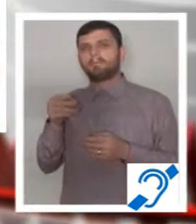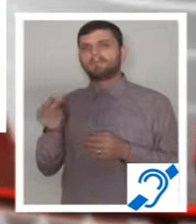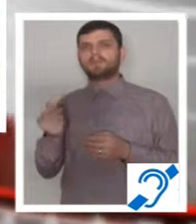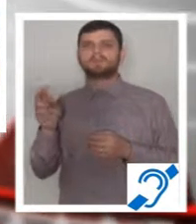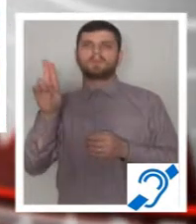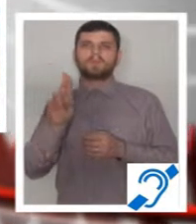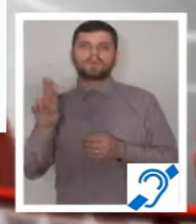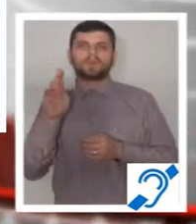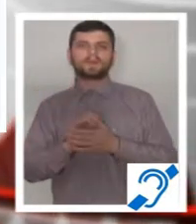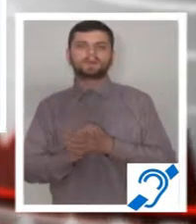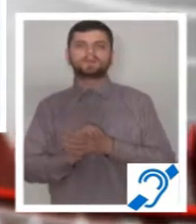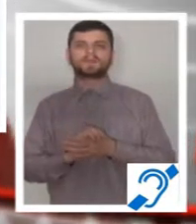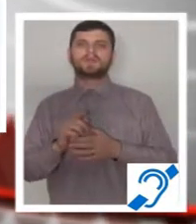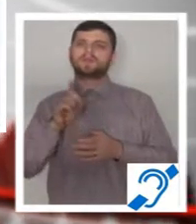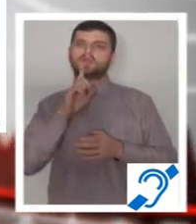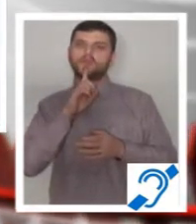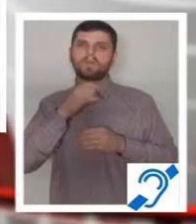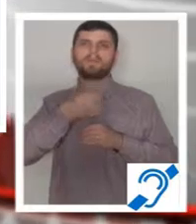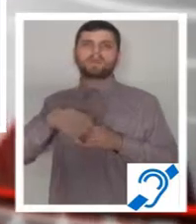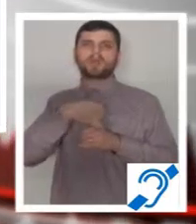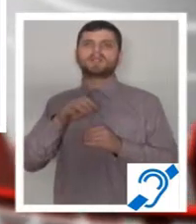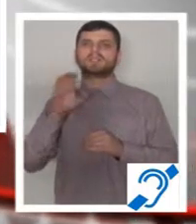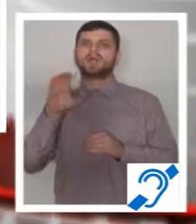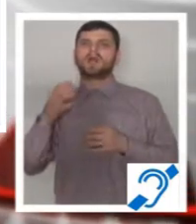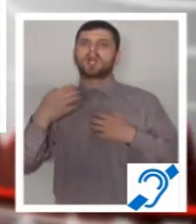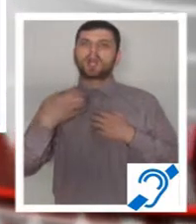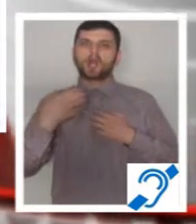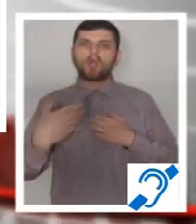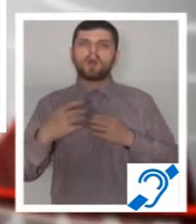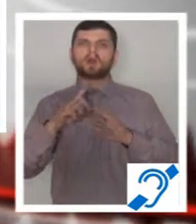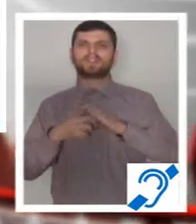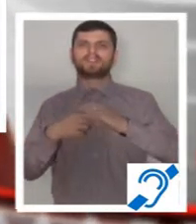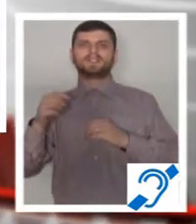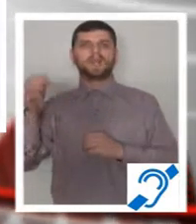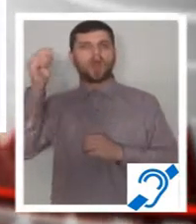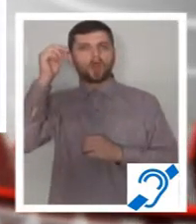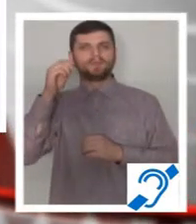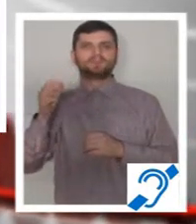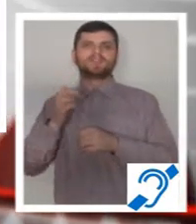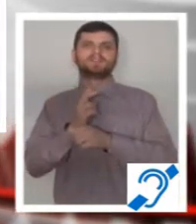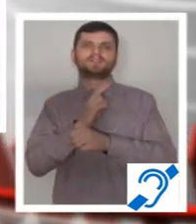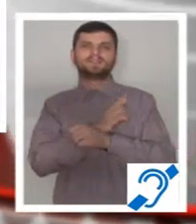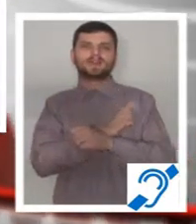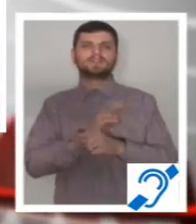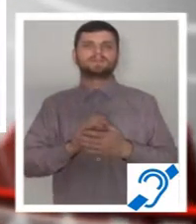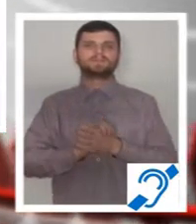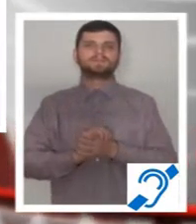Superioară a Argeșului Comor din Lada de Zestre a fost implementat în perioada august 2011, noiembrie 2020.